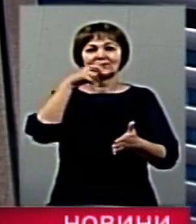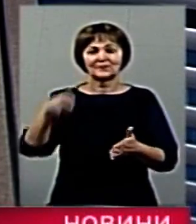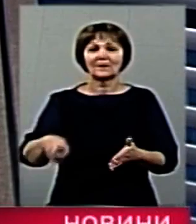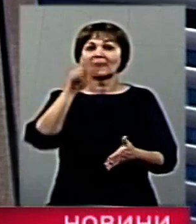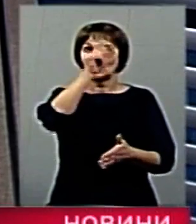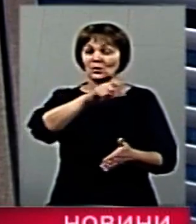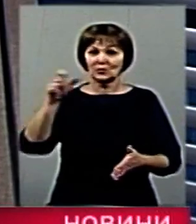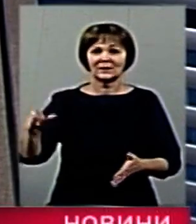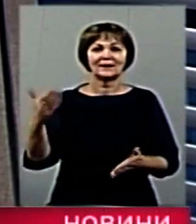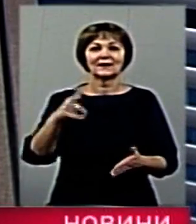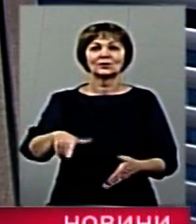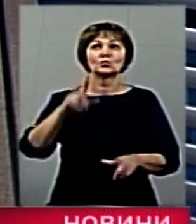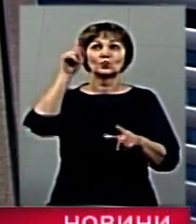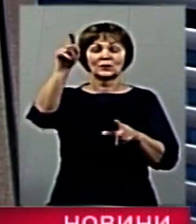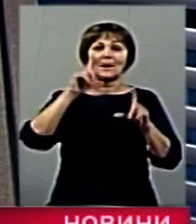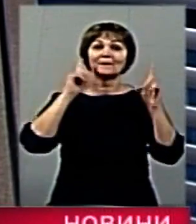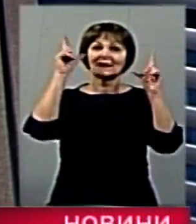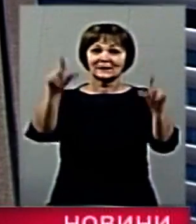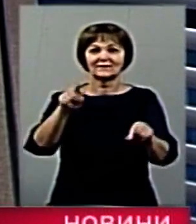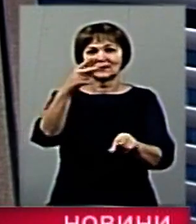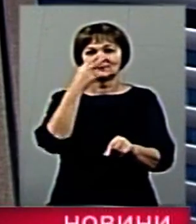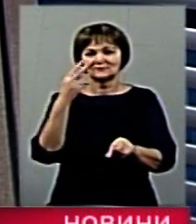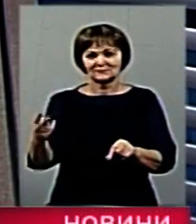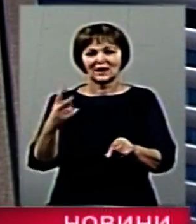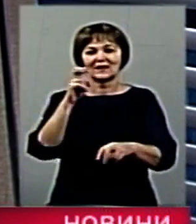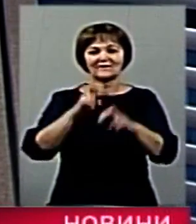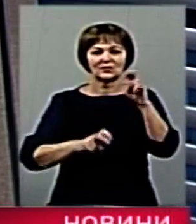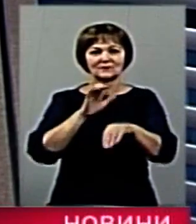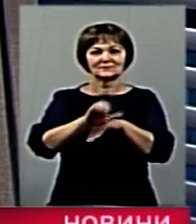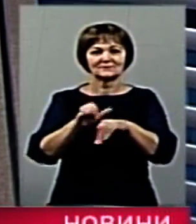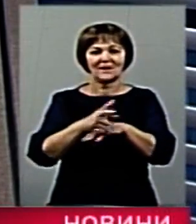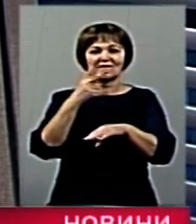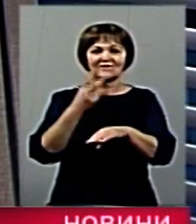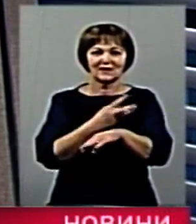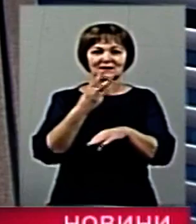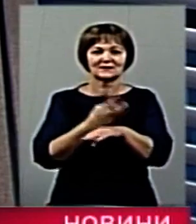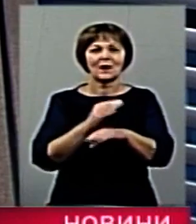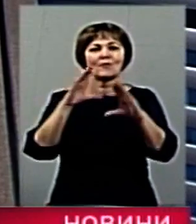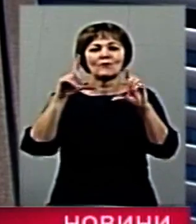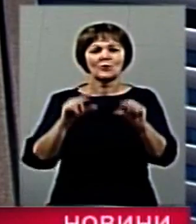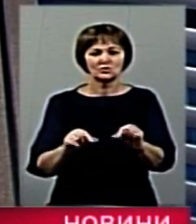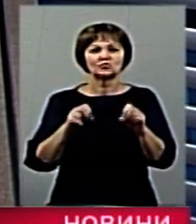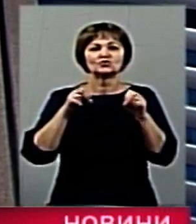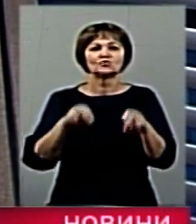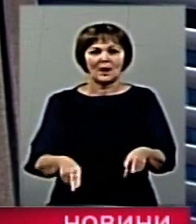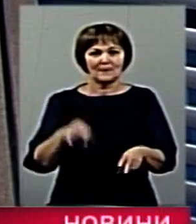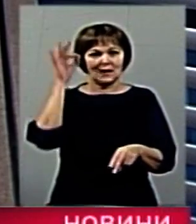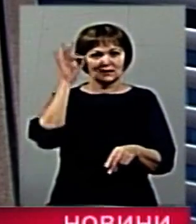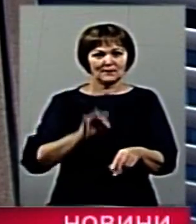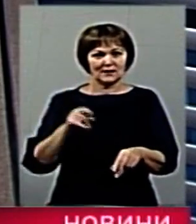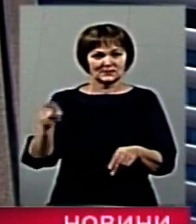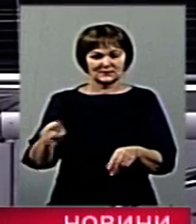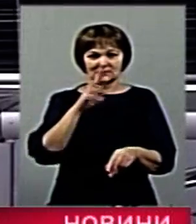побачили, люди, які там приїхали, побачили, що їм платять на виробництві удвічі, втричі менше, ніж, власне, німецьким